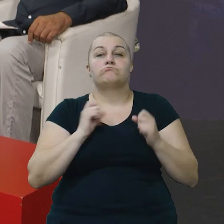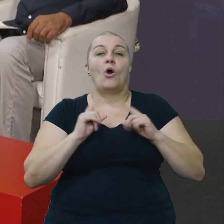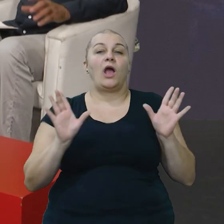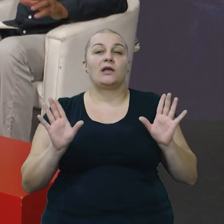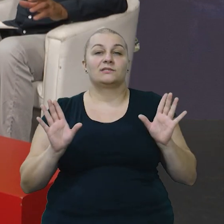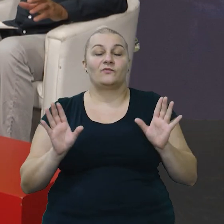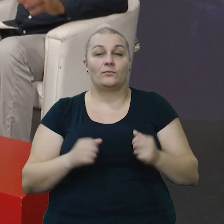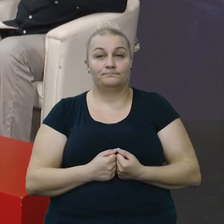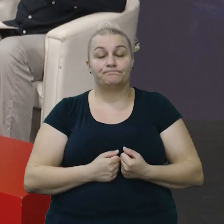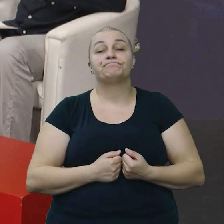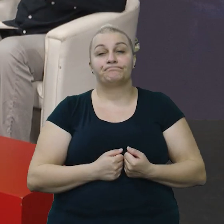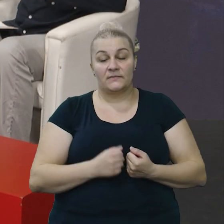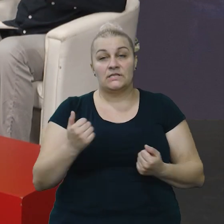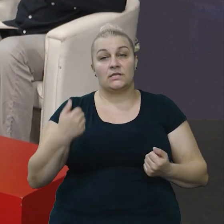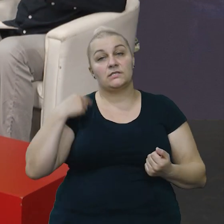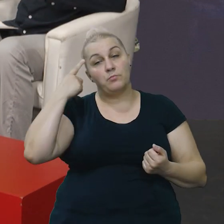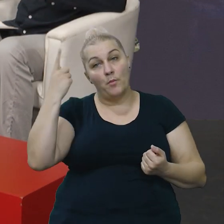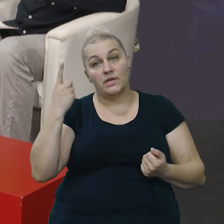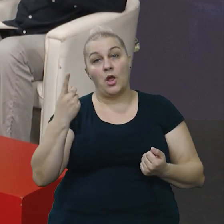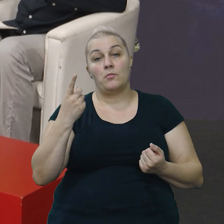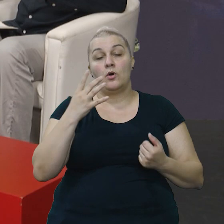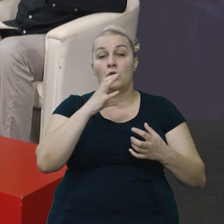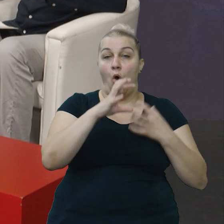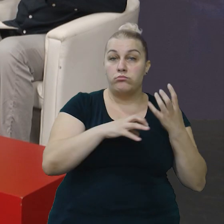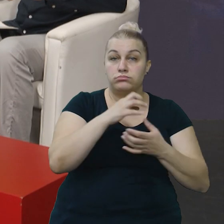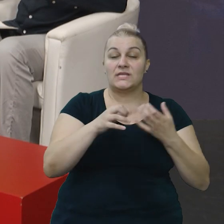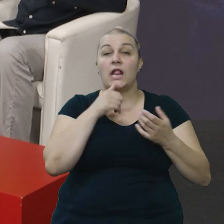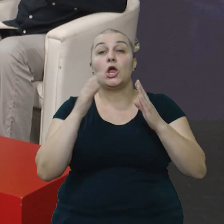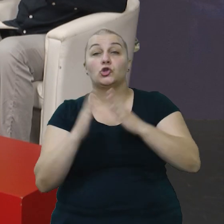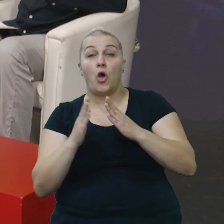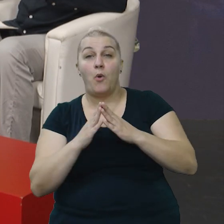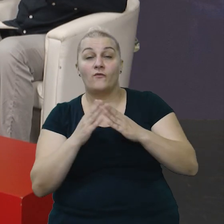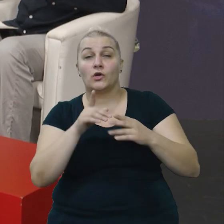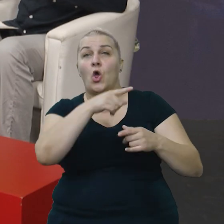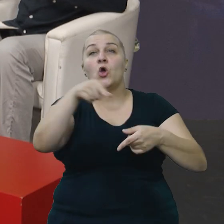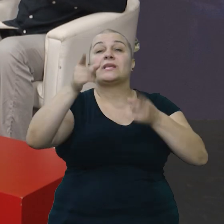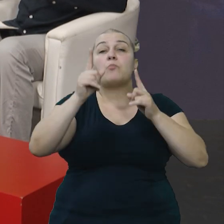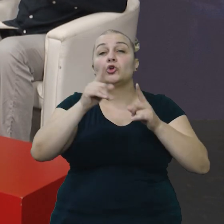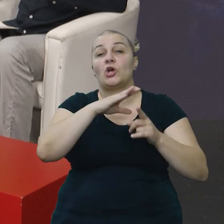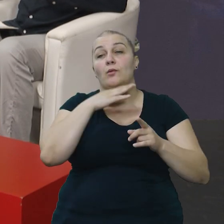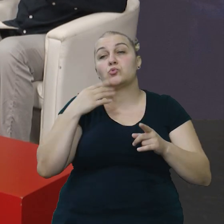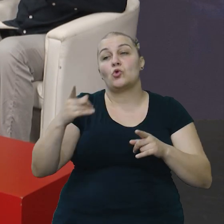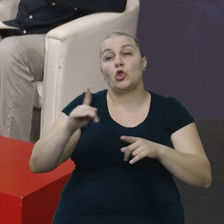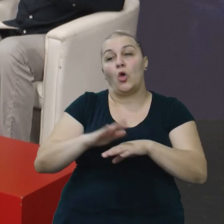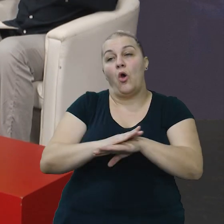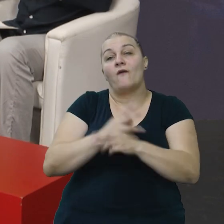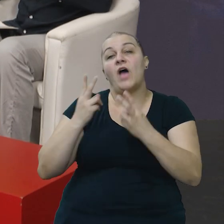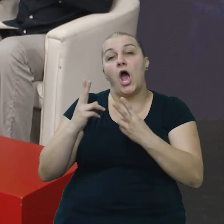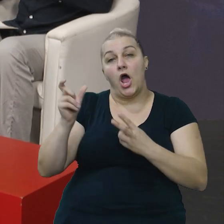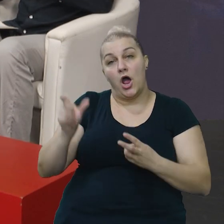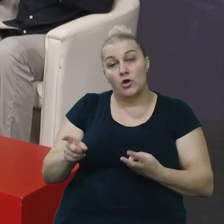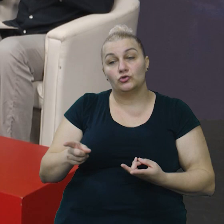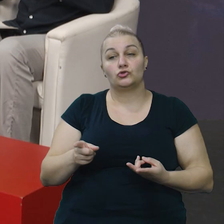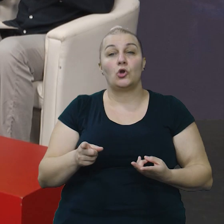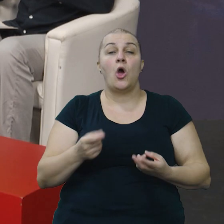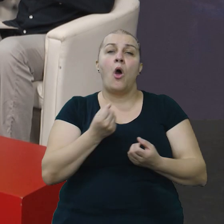Spomenujemo domovinu, spomenujemo obitelj. Imoćani su na to i tekako osjetljivi, pod navodne znakove. Brojni su se